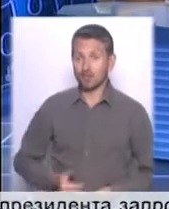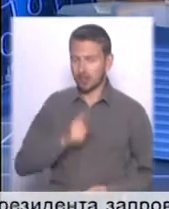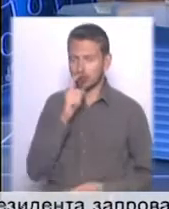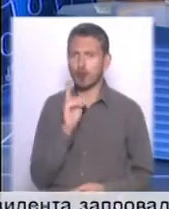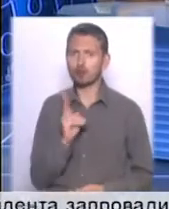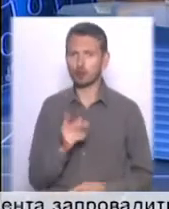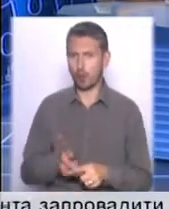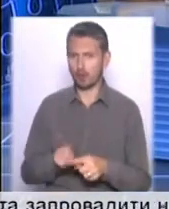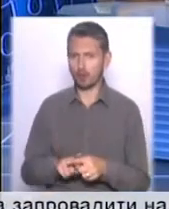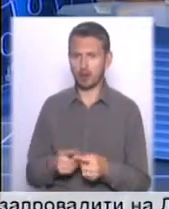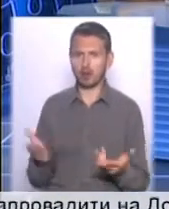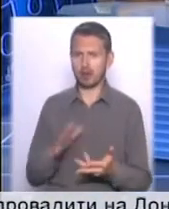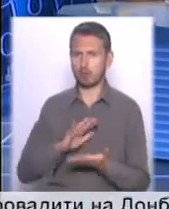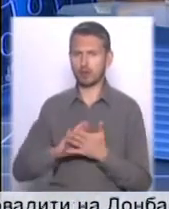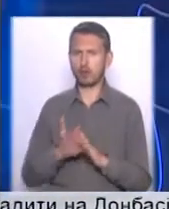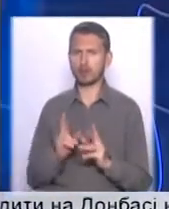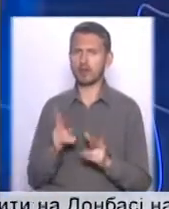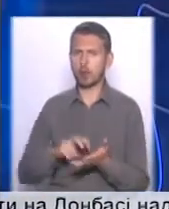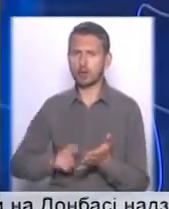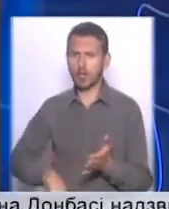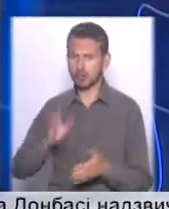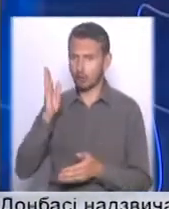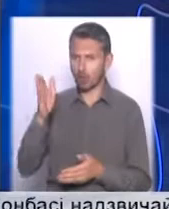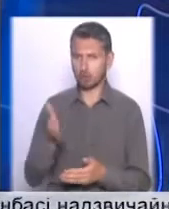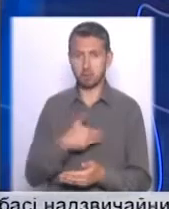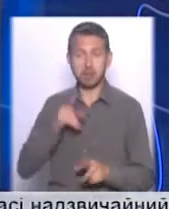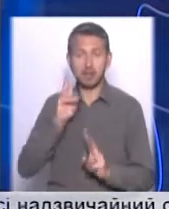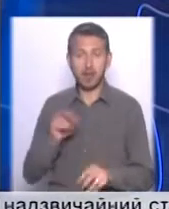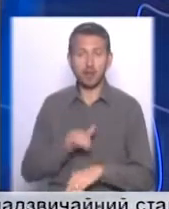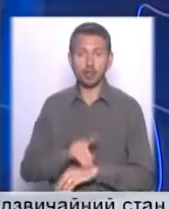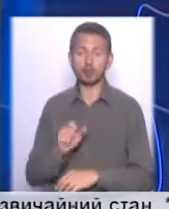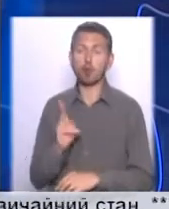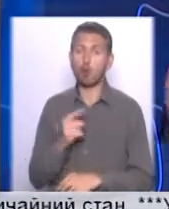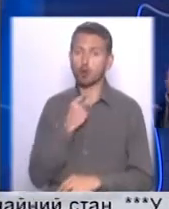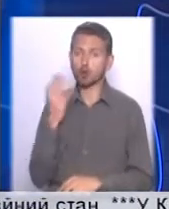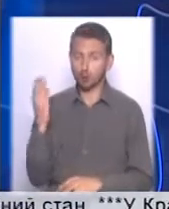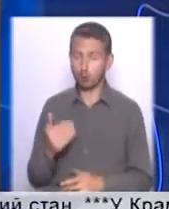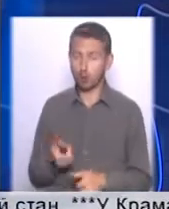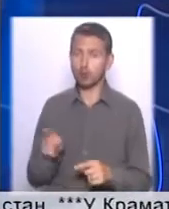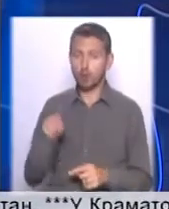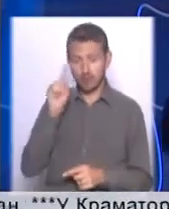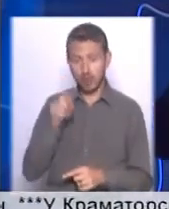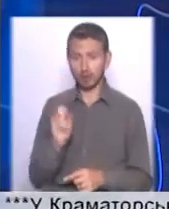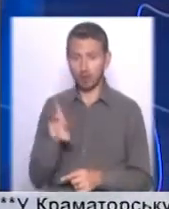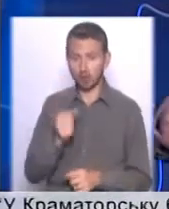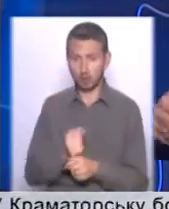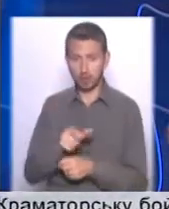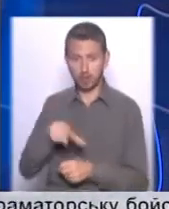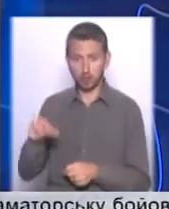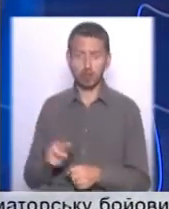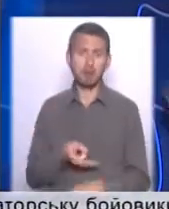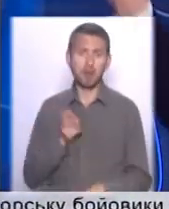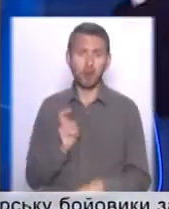Що це була взагалі за ситуація, як її уникати в подальшому? Ми ж не знали, фактично, за кого голосуємо. Тому, знаєте, як робили люди? Так приходили просто чик-джик